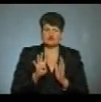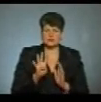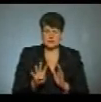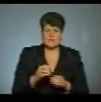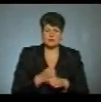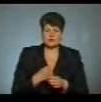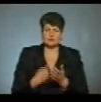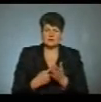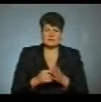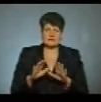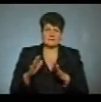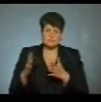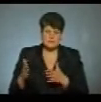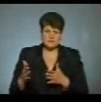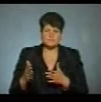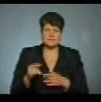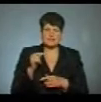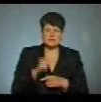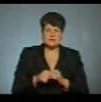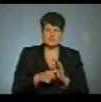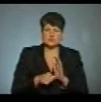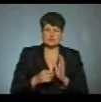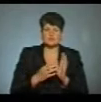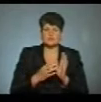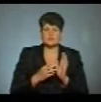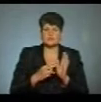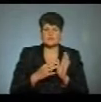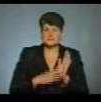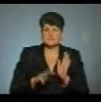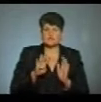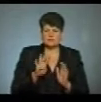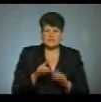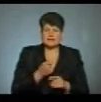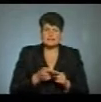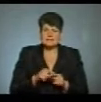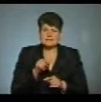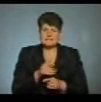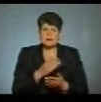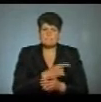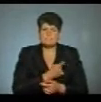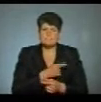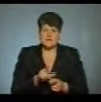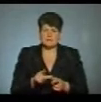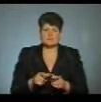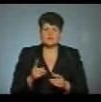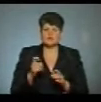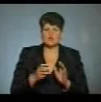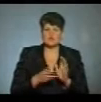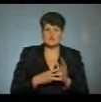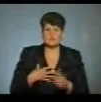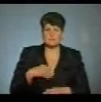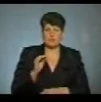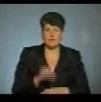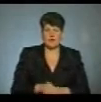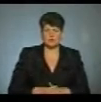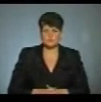підтверджених випадки COVID-19. З них 684 це медики. 143 пацієнти одужали, 108 – померли.